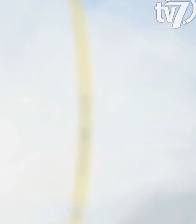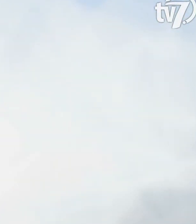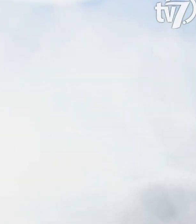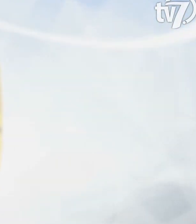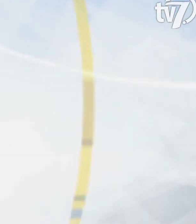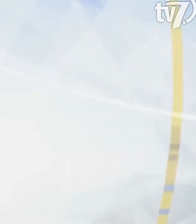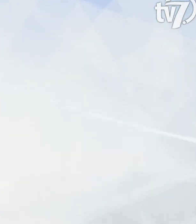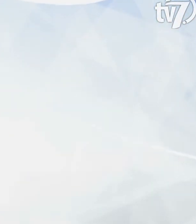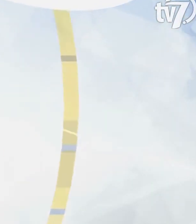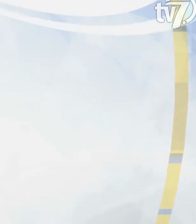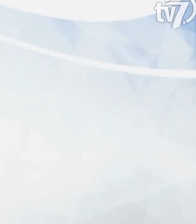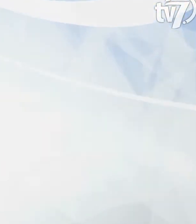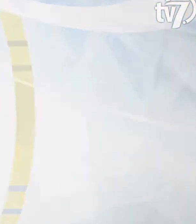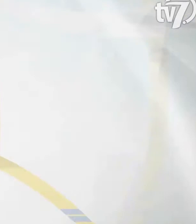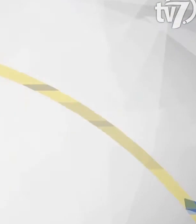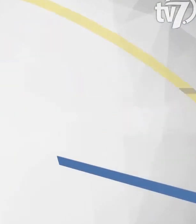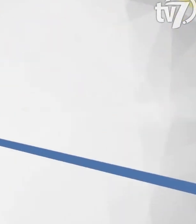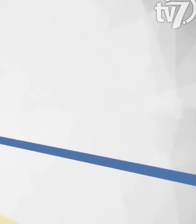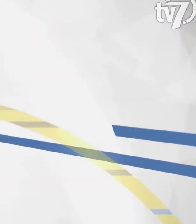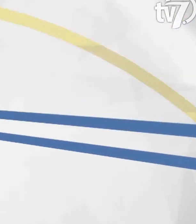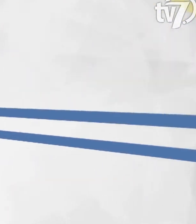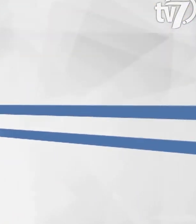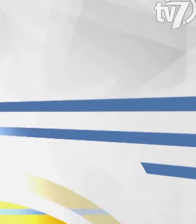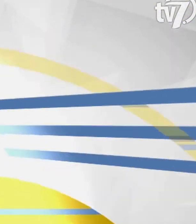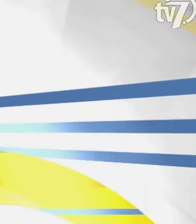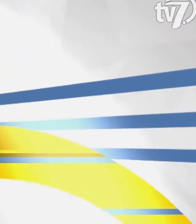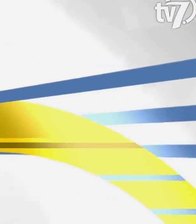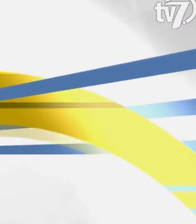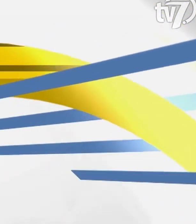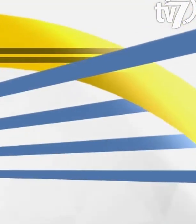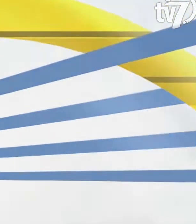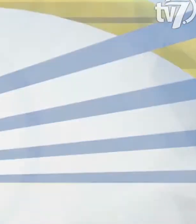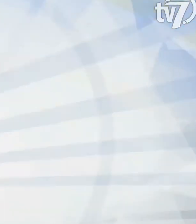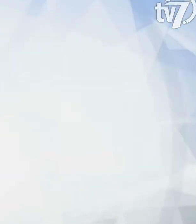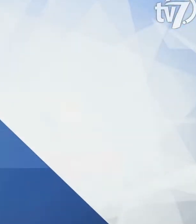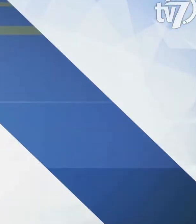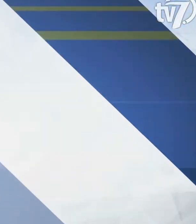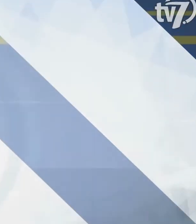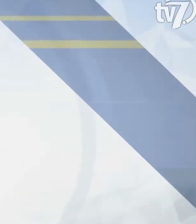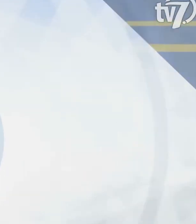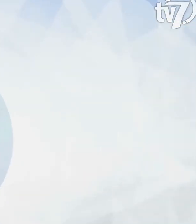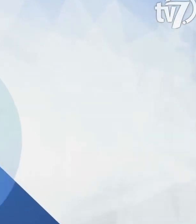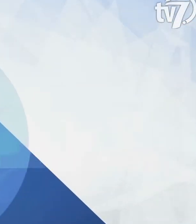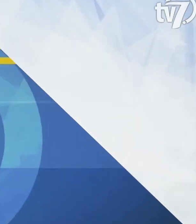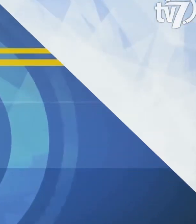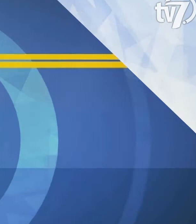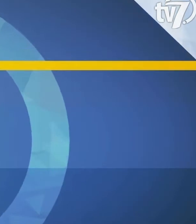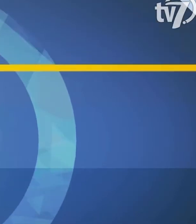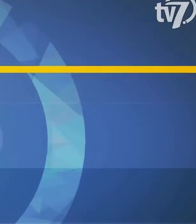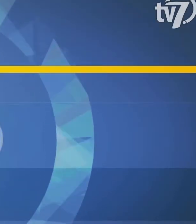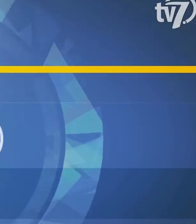KÖZÖN